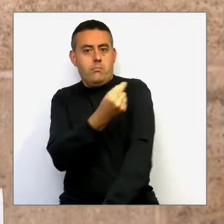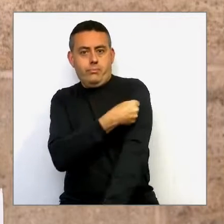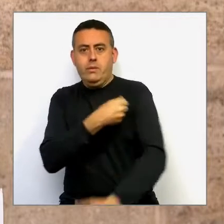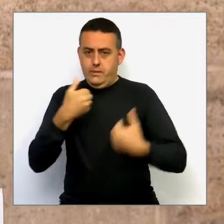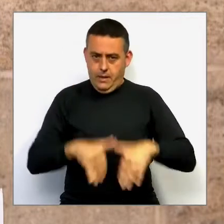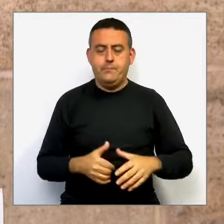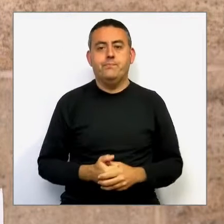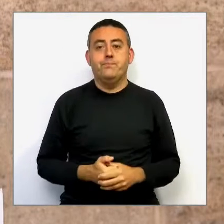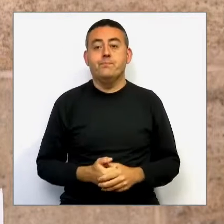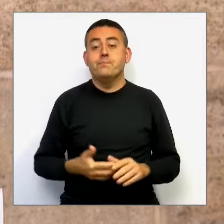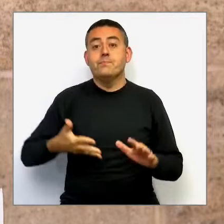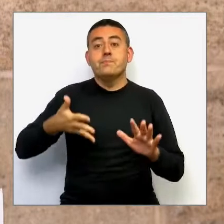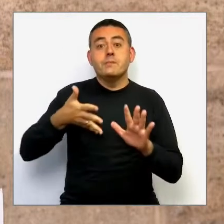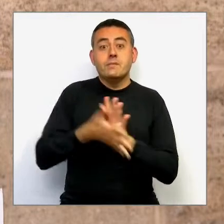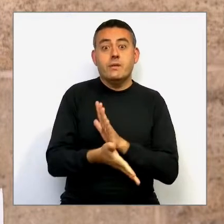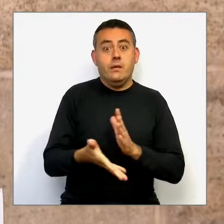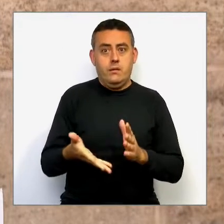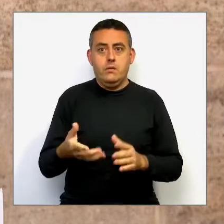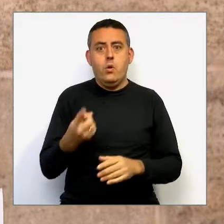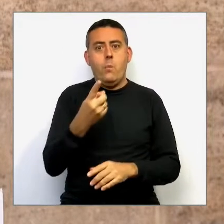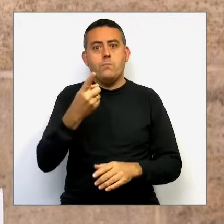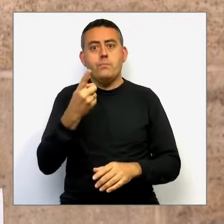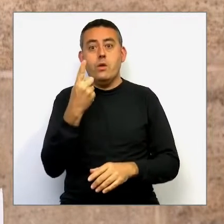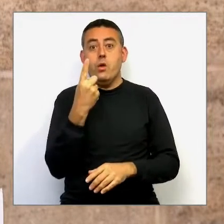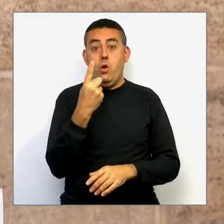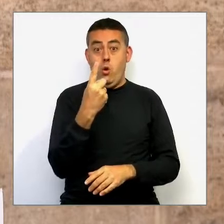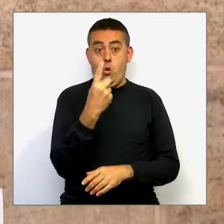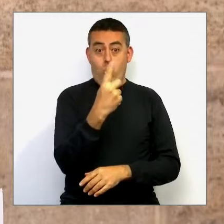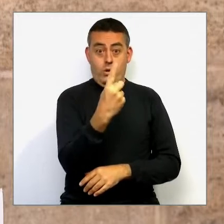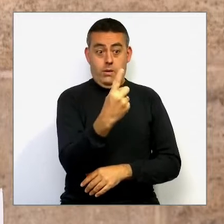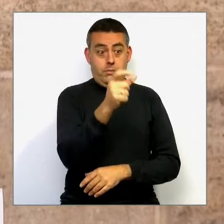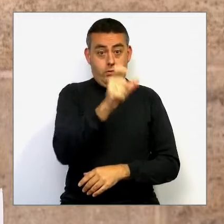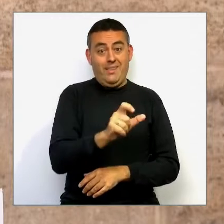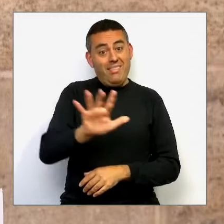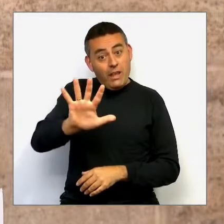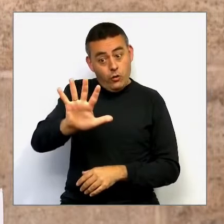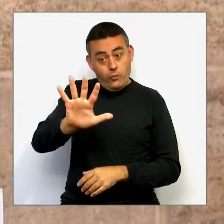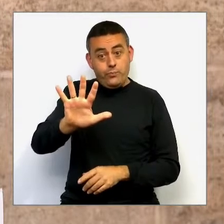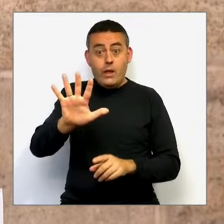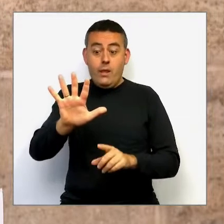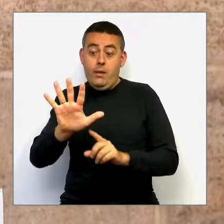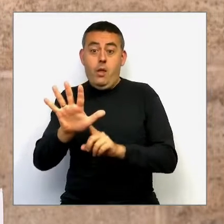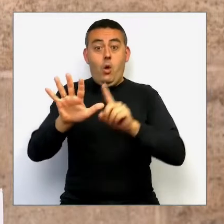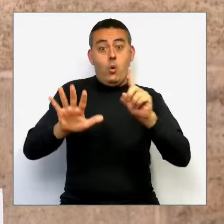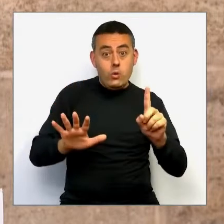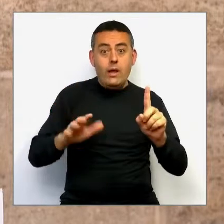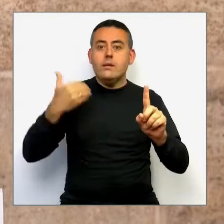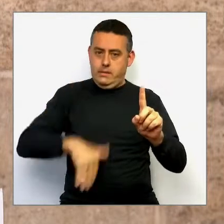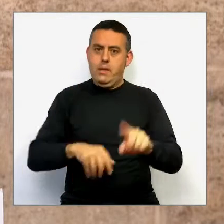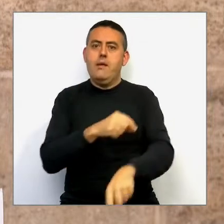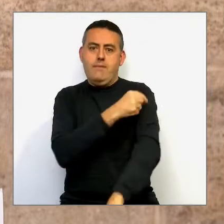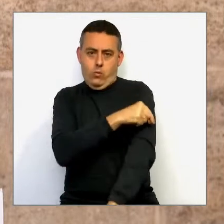per tant, ja està vacunat. Un de cada cinc habitants de la nostra comunitat valenciana.